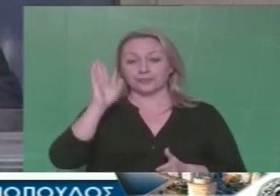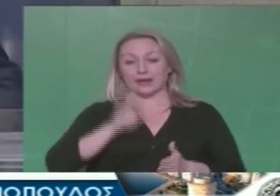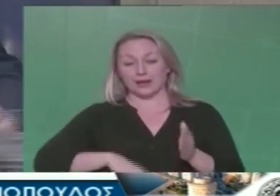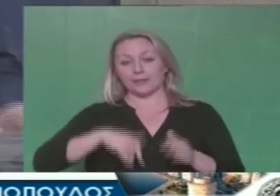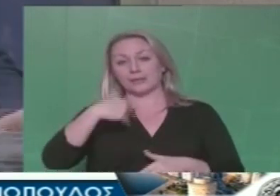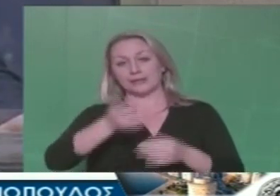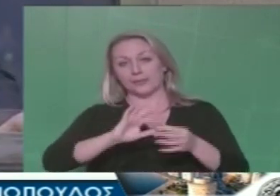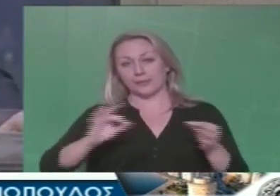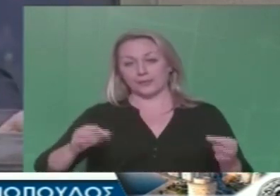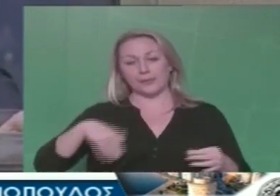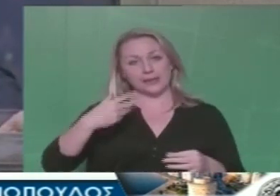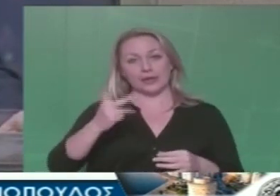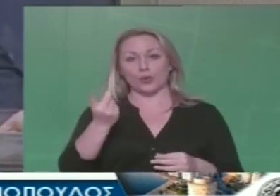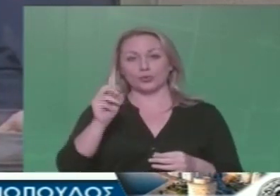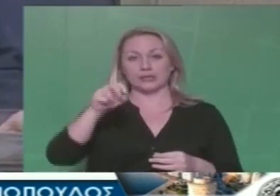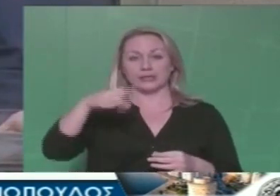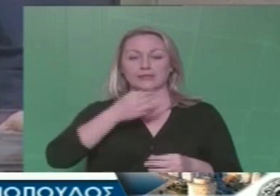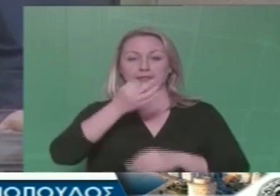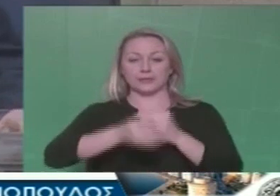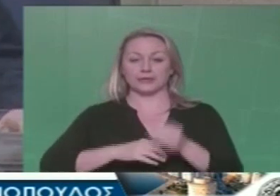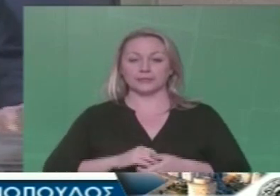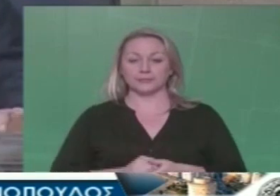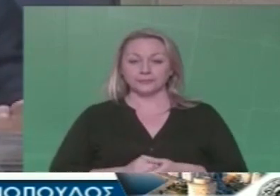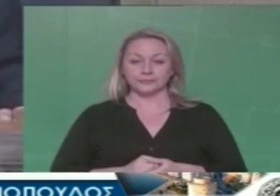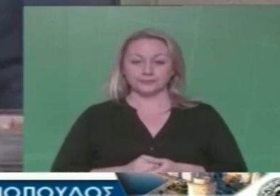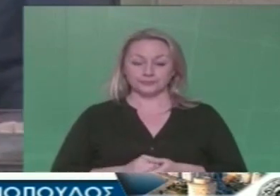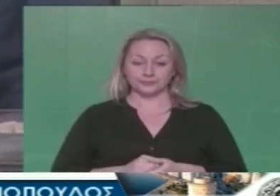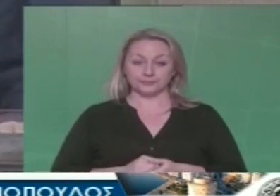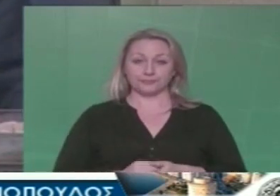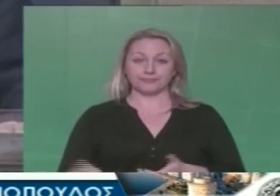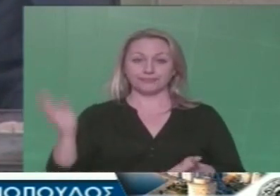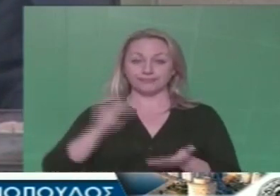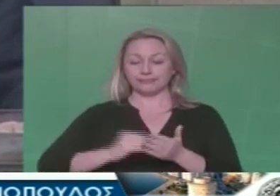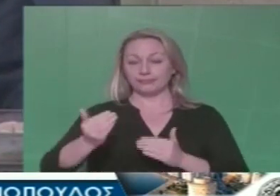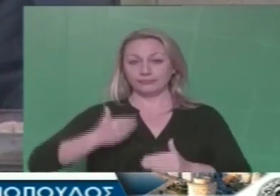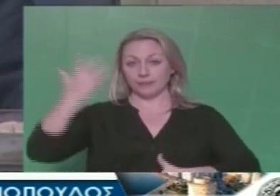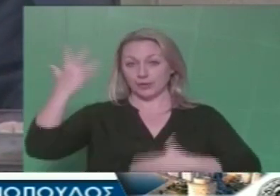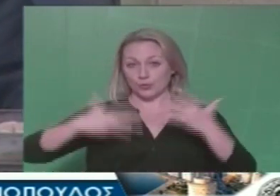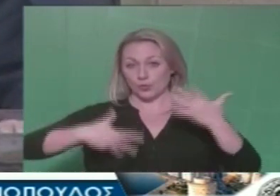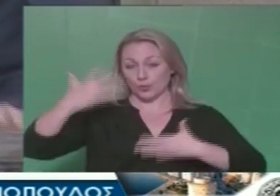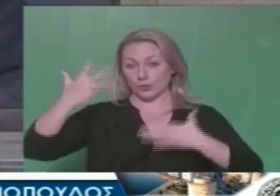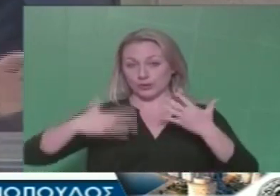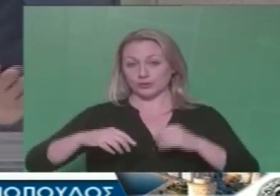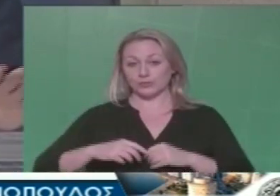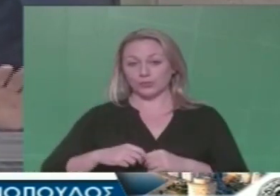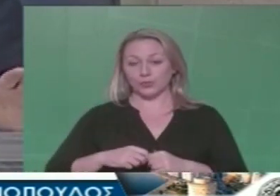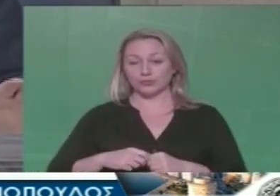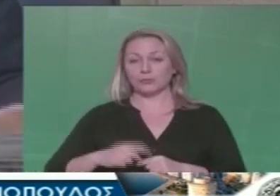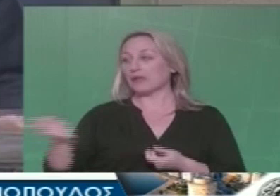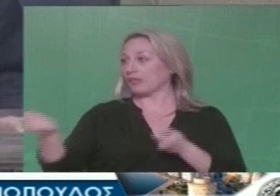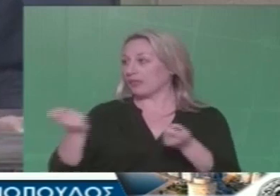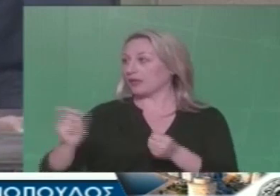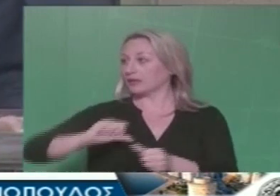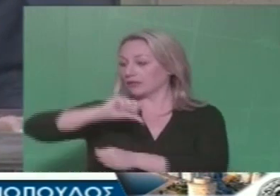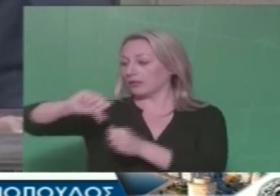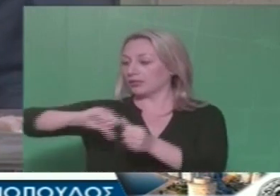πιο συγκεκριμένα αυτά, πει ο Μιχάλης Κωνσταντινίδης. Ένας ακόμη προϋπολογισμός του Δήμου. Αλλάζουν οι διοικήσεις, αλλά αυτή